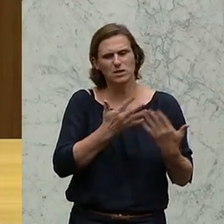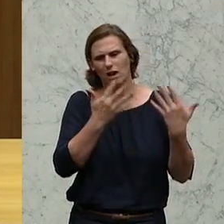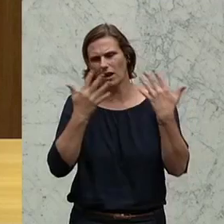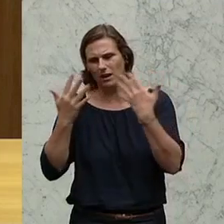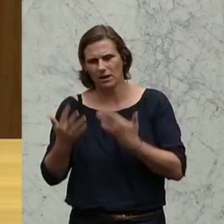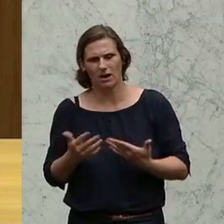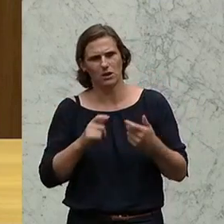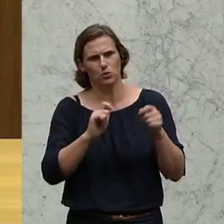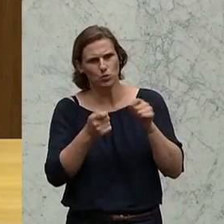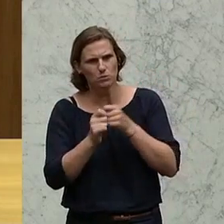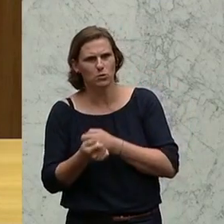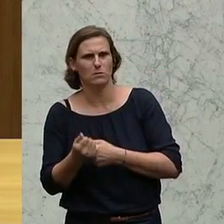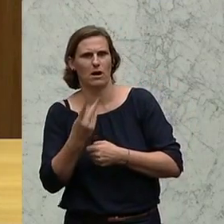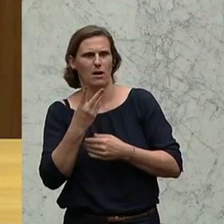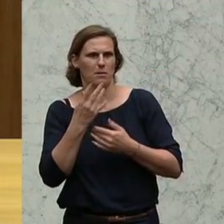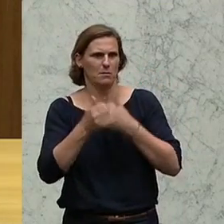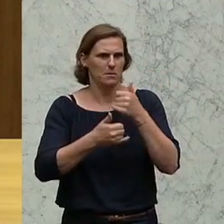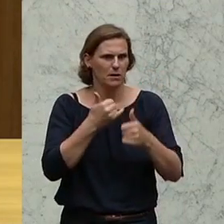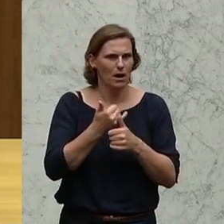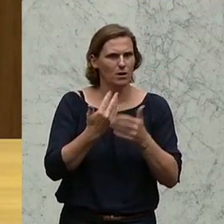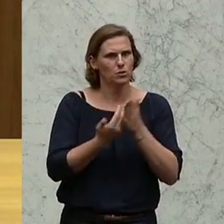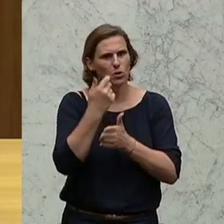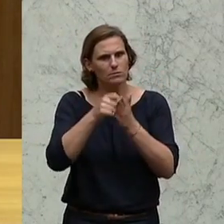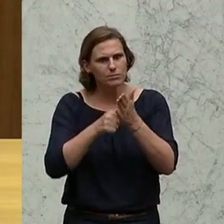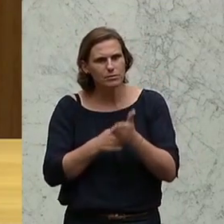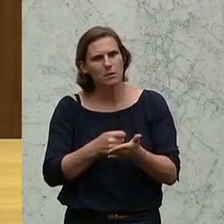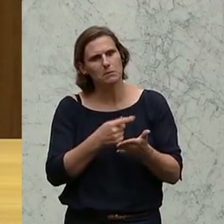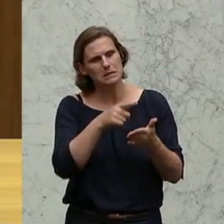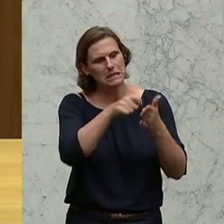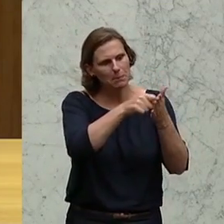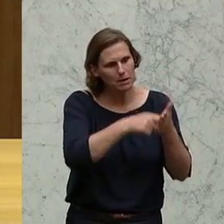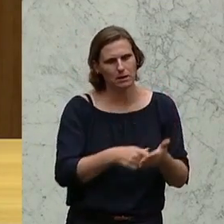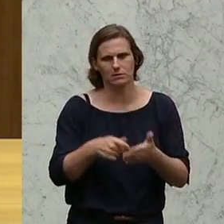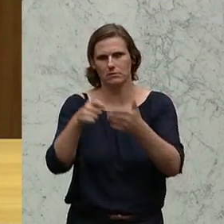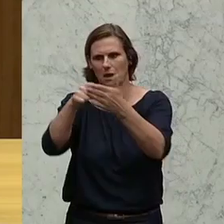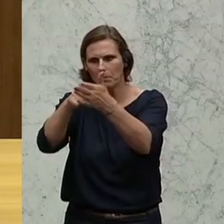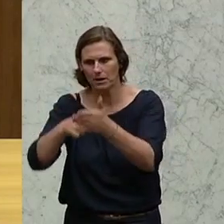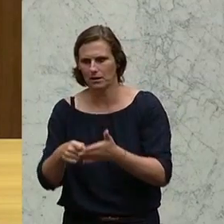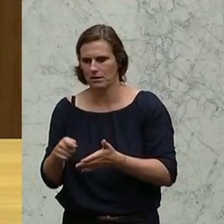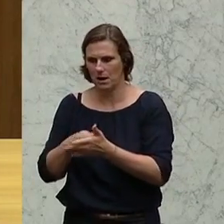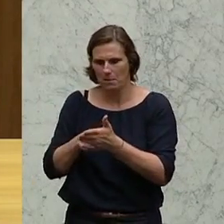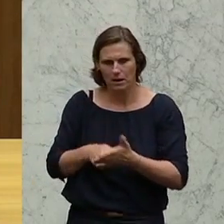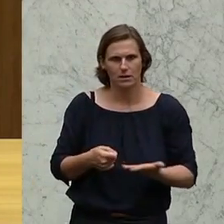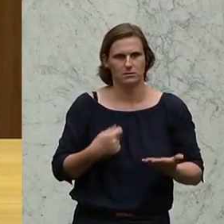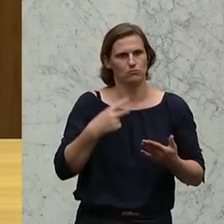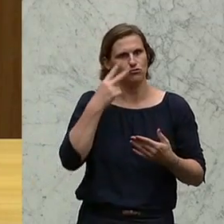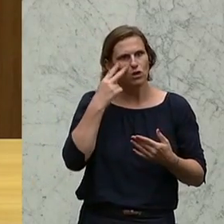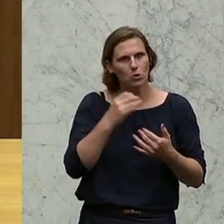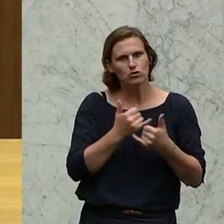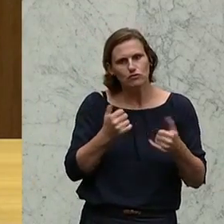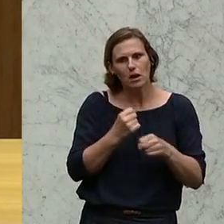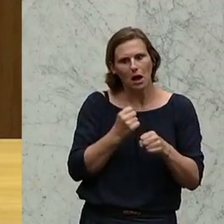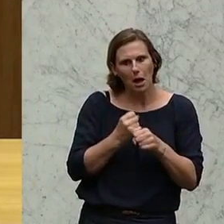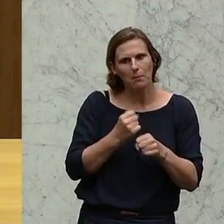hier herum, mehrmals im Jahr gibt es irgendwelche Novellen. Ein bisschen reparieren wir da, ein bisschen reparieren wir dort, wir tun den Anschein machen, jetzt machen wir